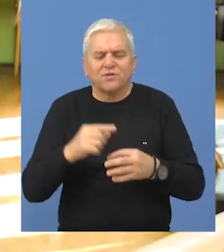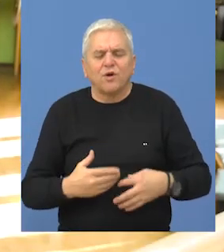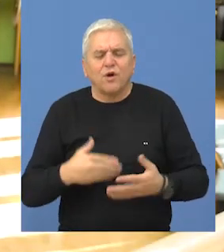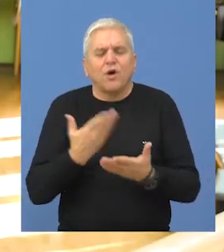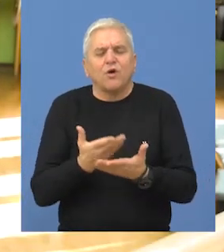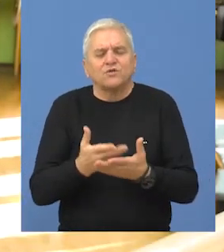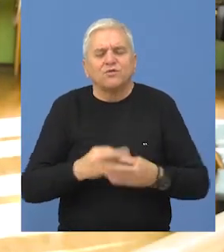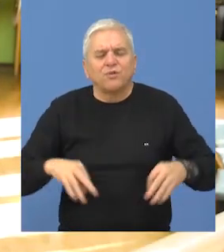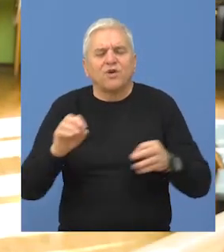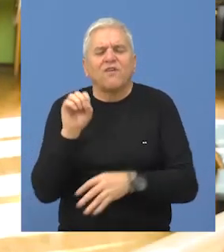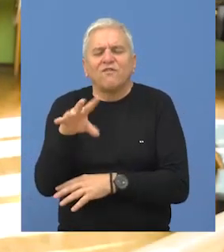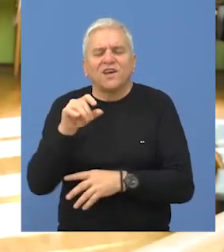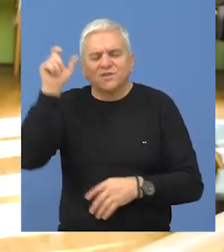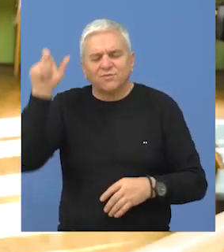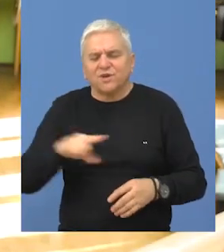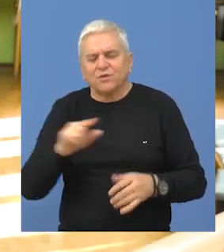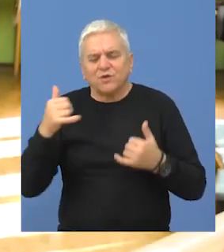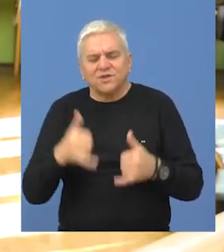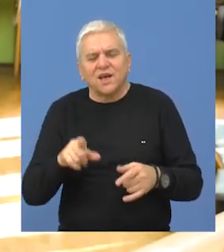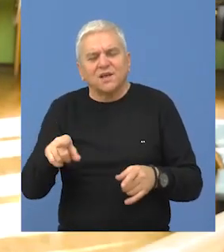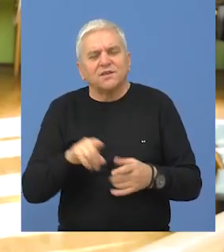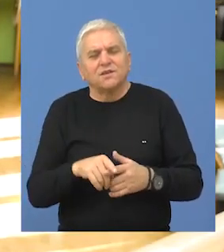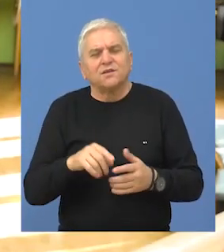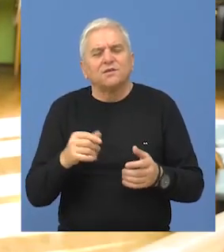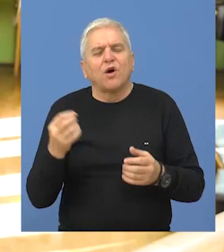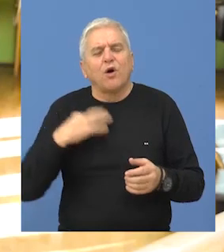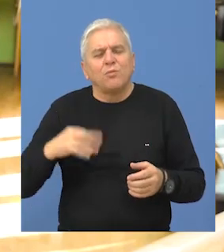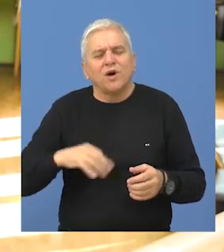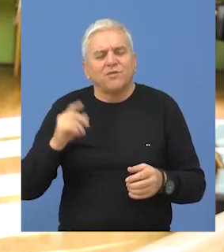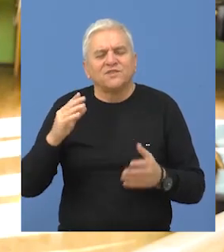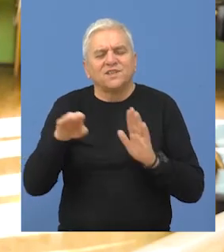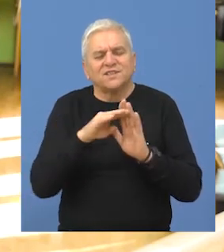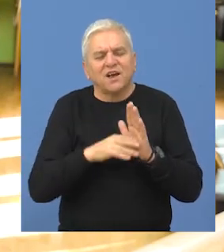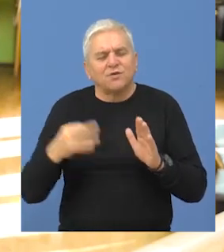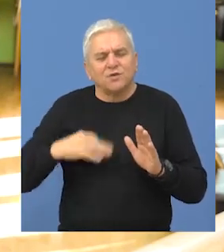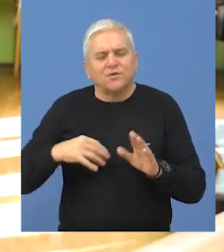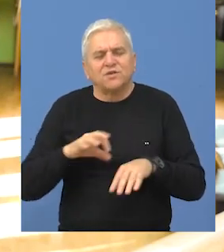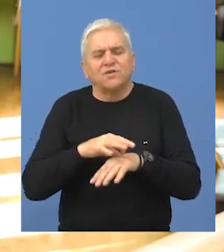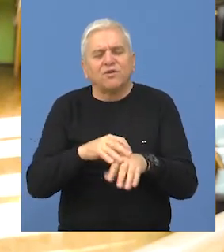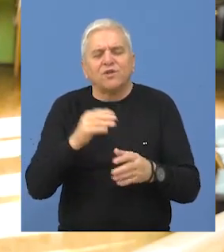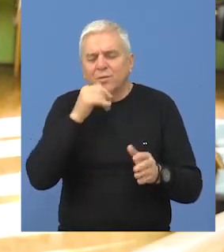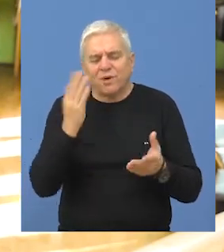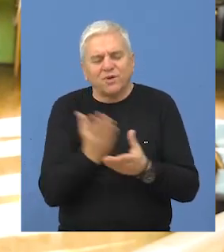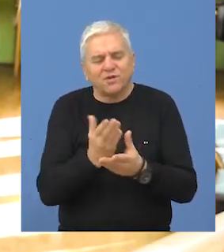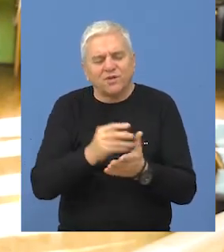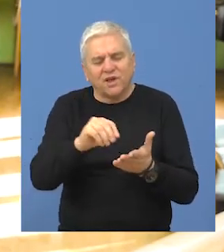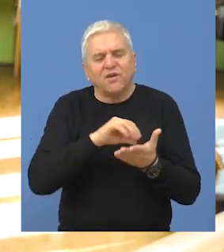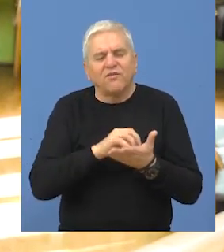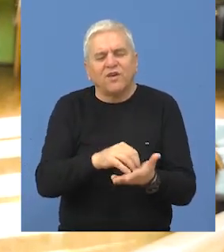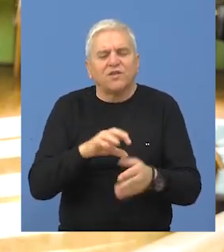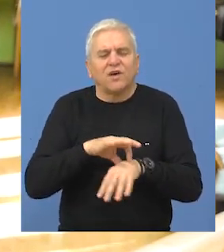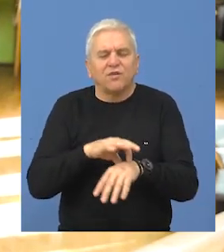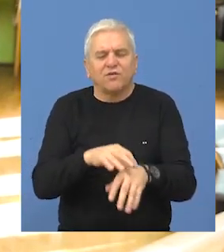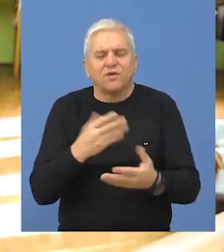programa. Vaspitači, kao i do sada, oni su u obavezi, u zakonskoj obavezi da vode pedagošku dokumentaciju.